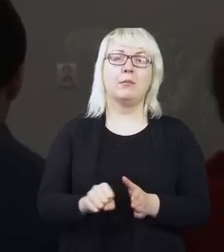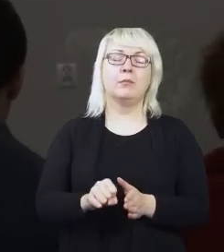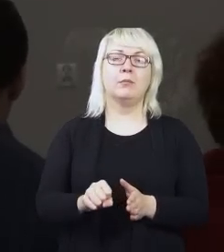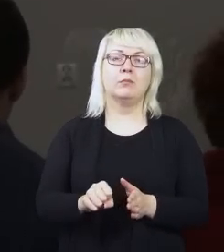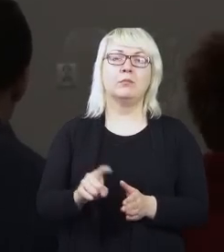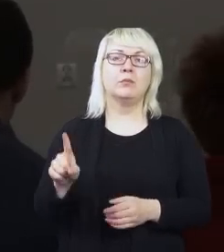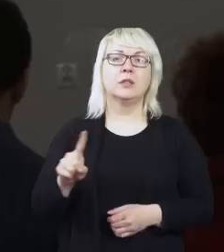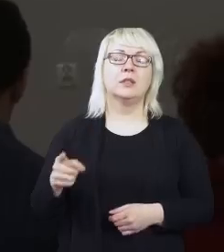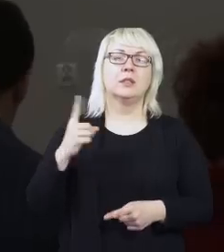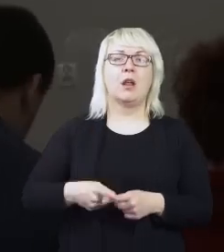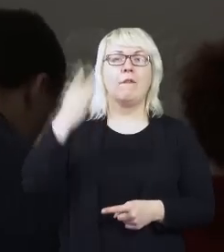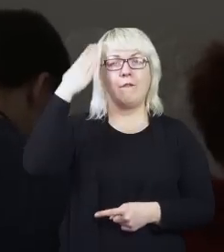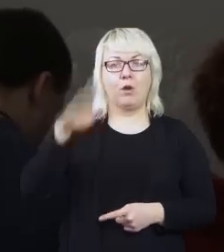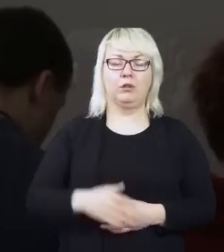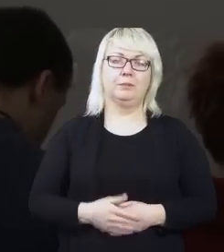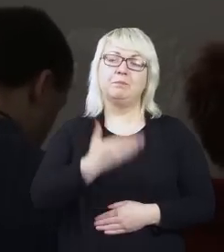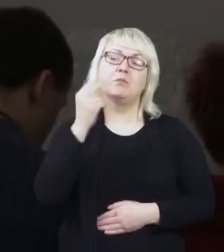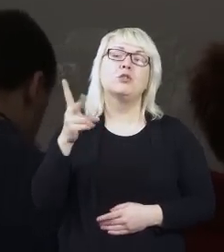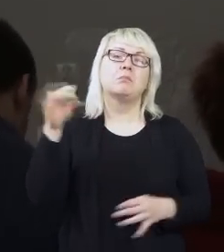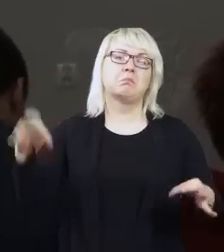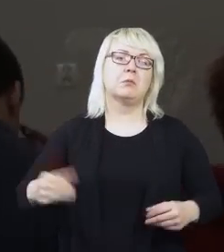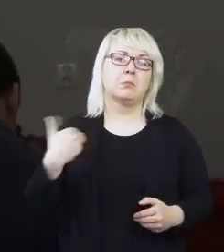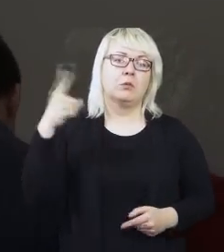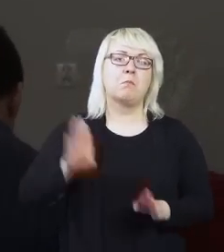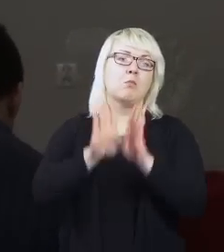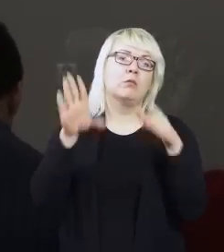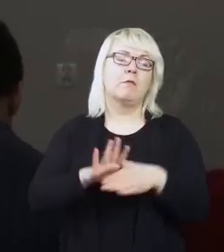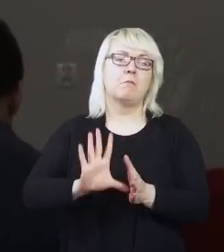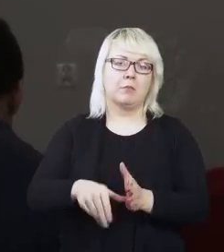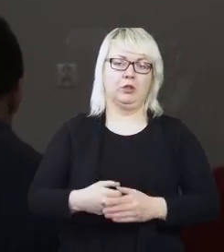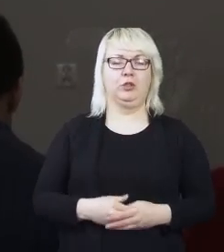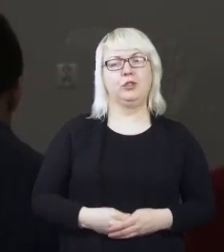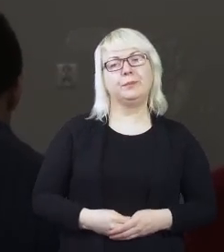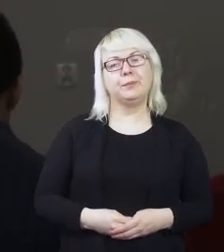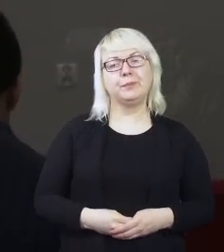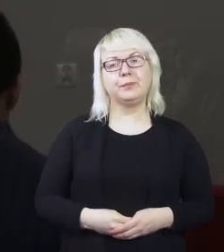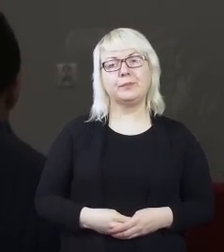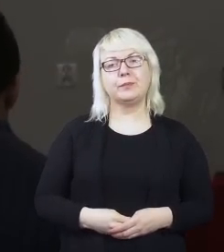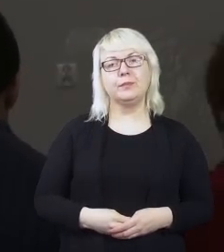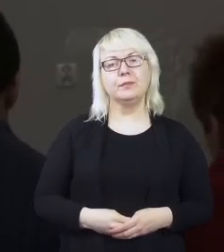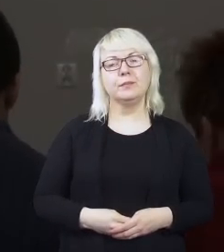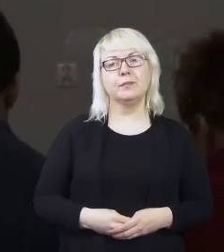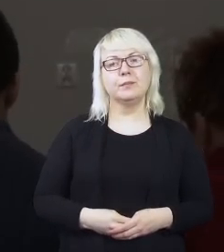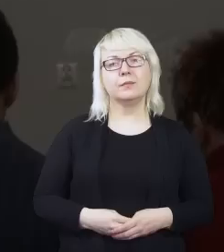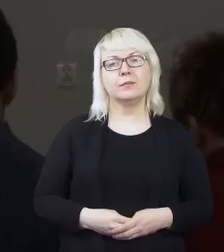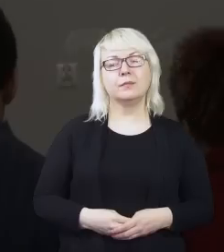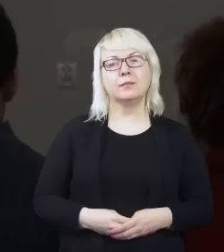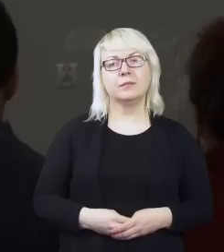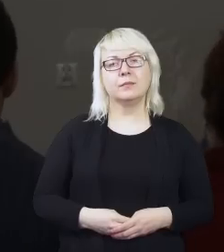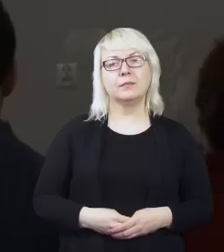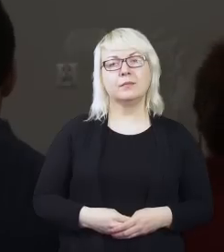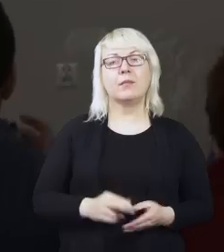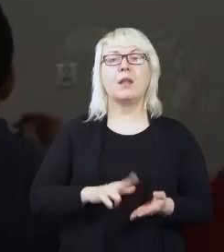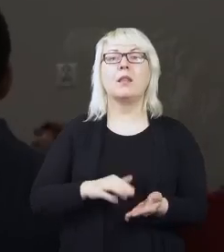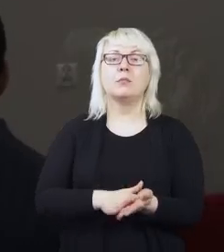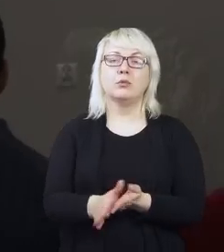Przyjechałam ze Stalowej Woli. Nie wiem, czy ktoś z Państwa był kiedyś w tym muzeum, w tym mieście, a oprócz tutaj Pana Tomasza i Pani Barbary.